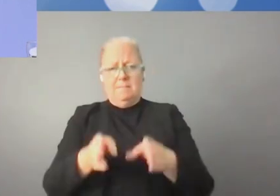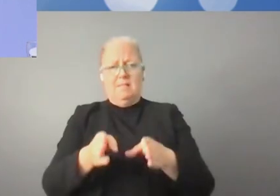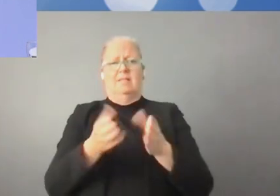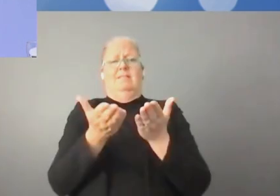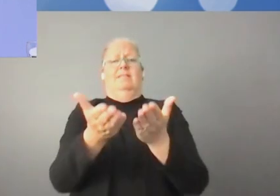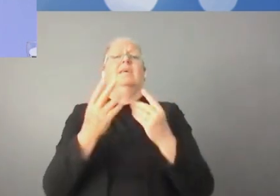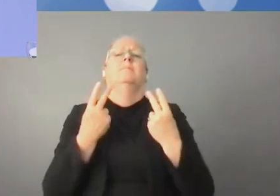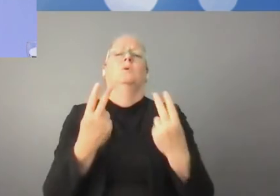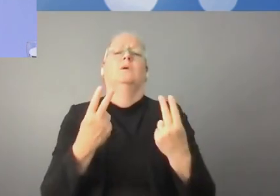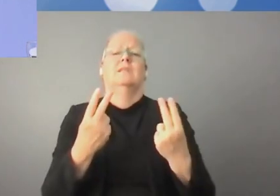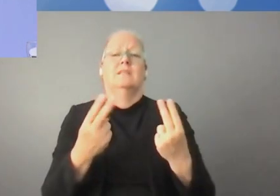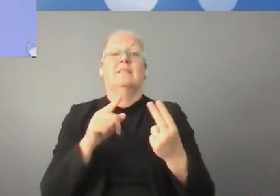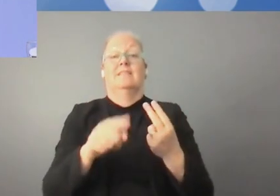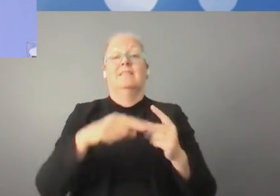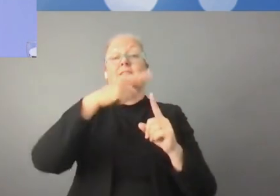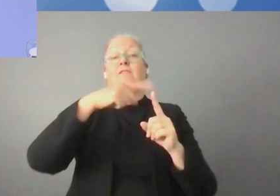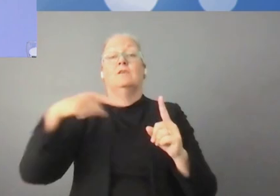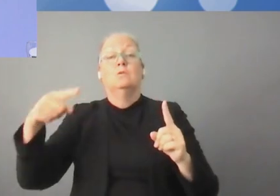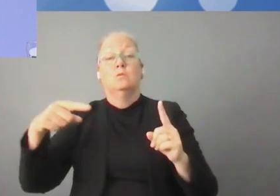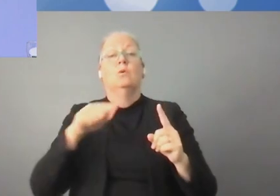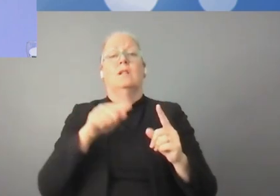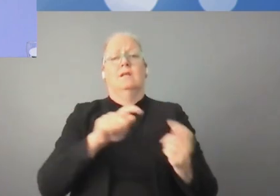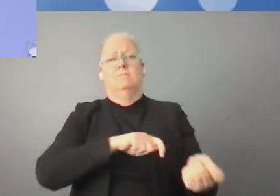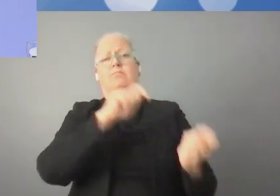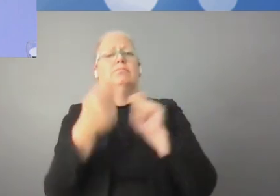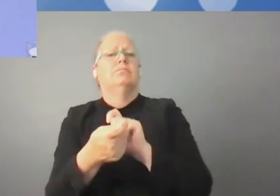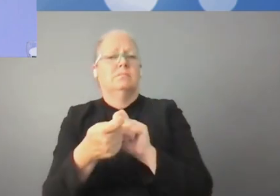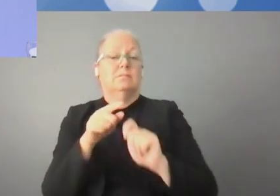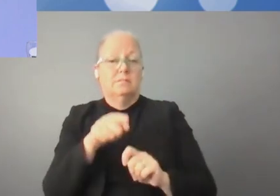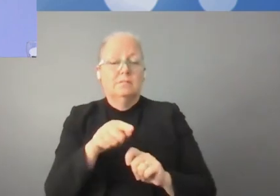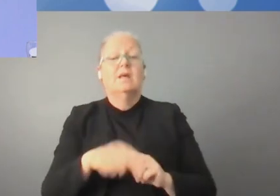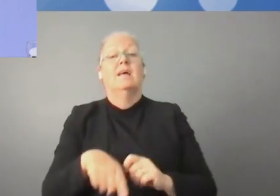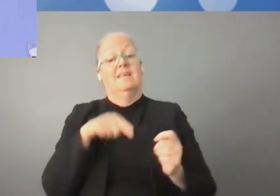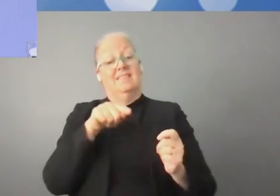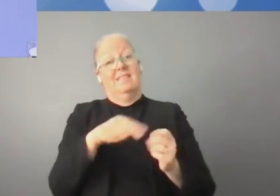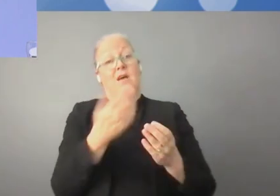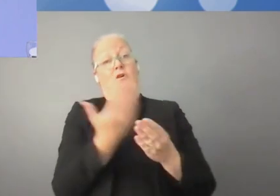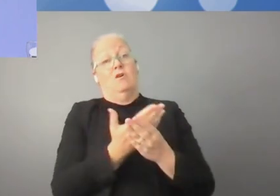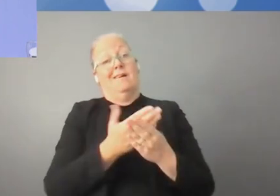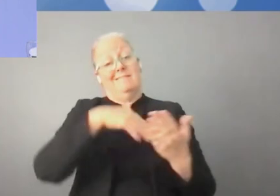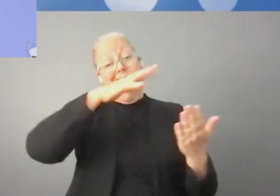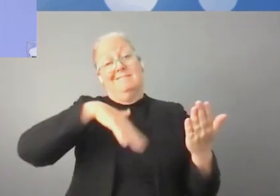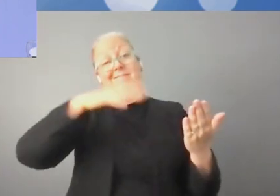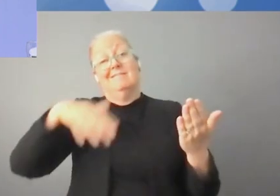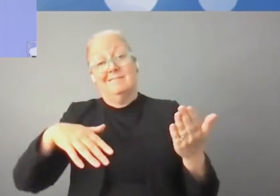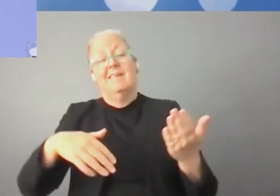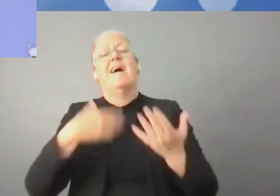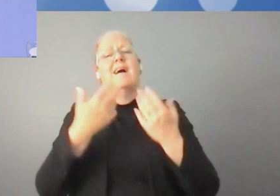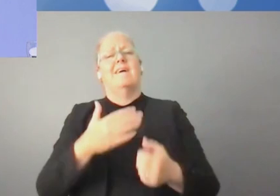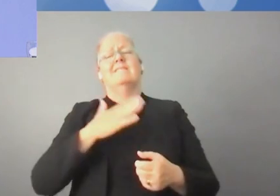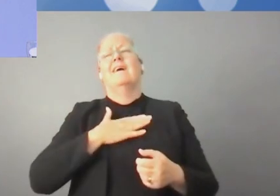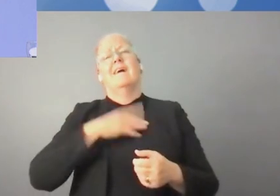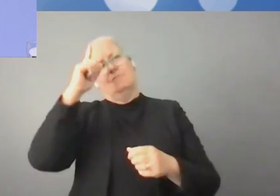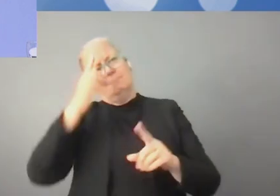les aspects les plus importants concernant la technique, la transformation numérique et